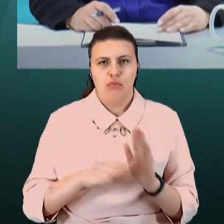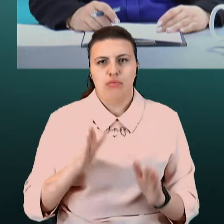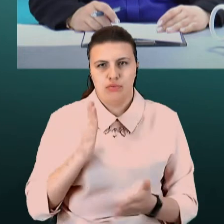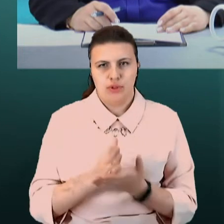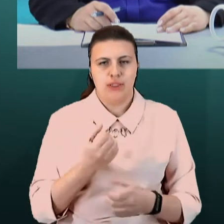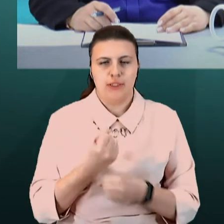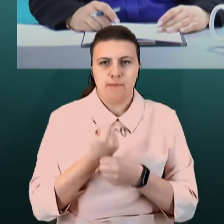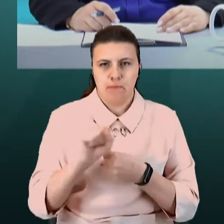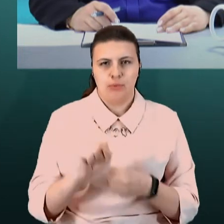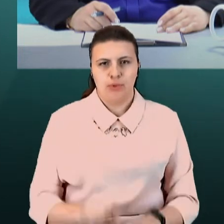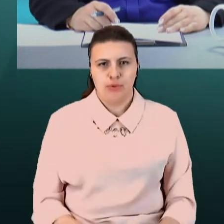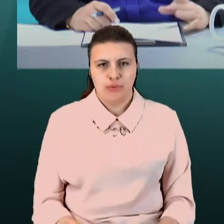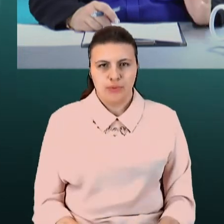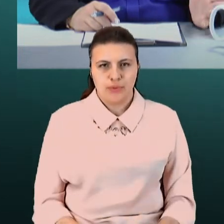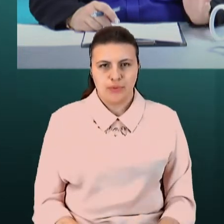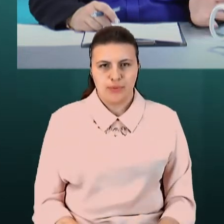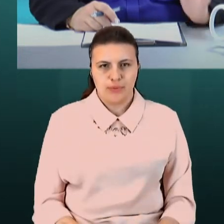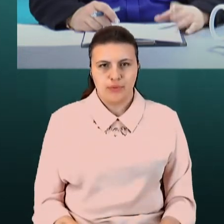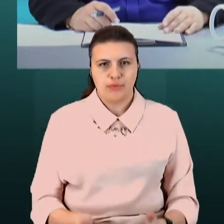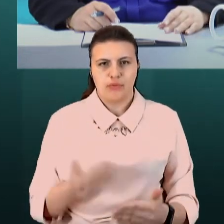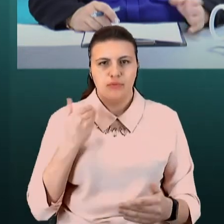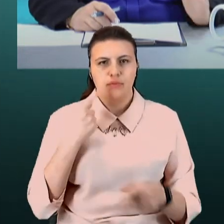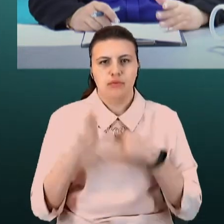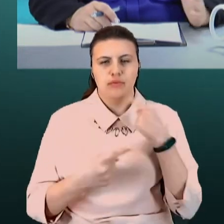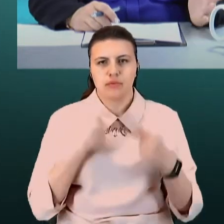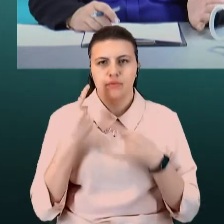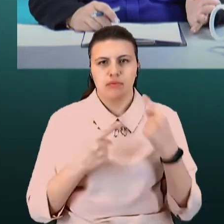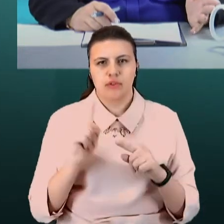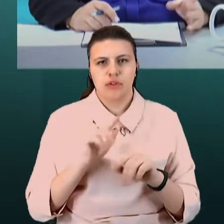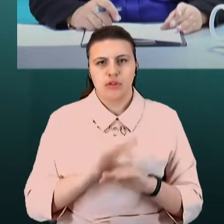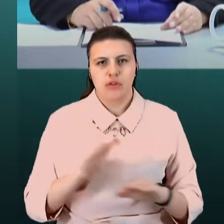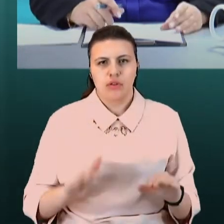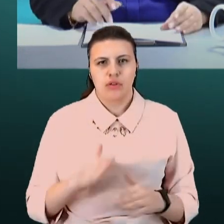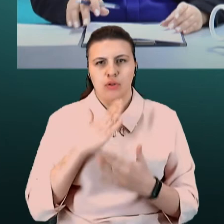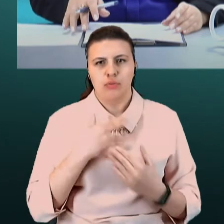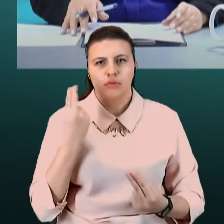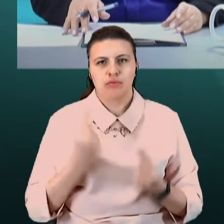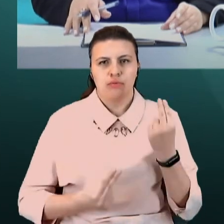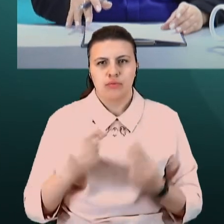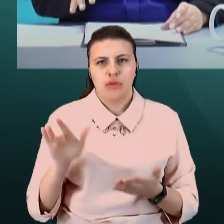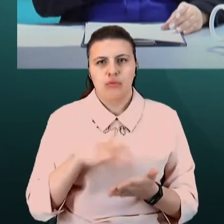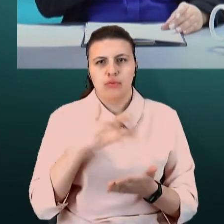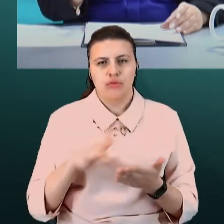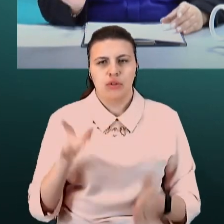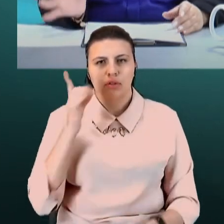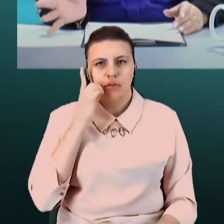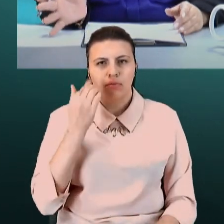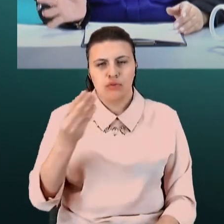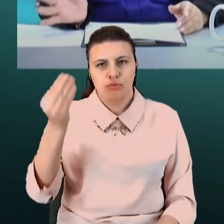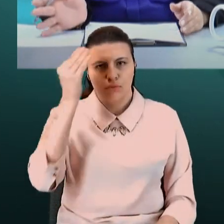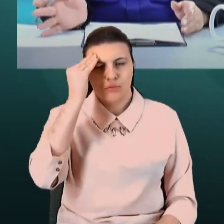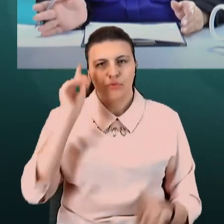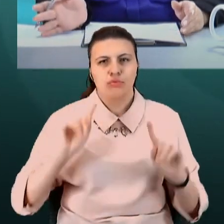Впередньо, ви мені казали, що діти люблять грати в ігри, там, на планшетах, на телефонах. На вашу думку, чому все ж таки діти